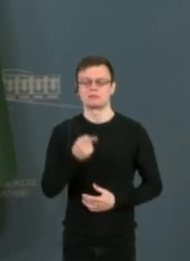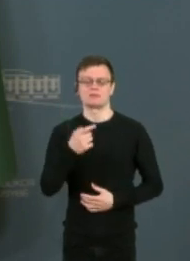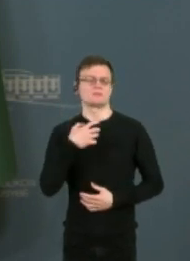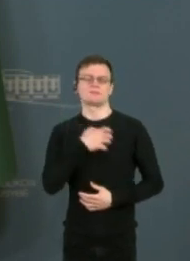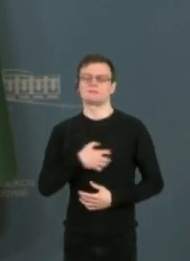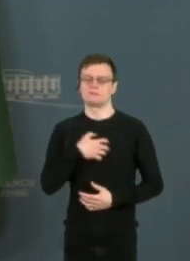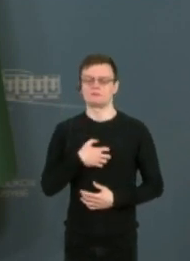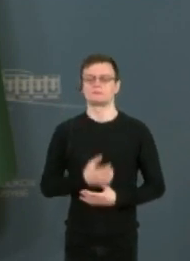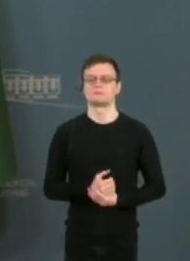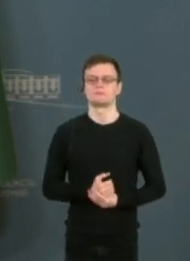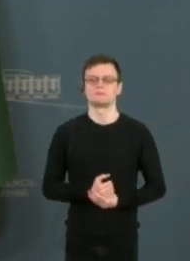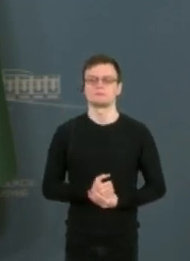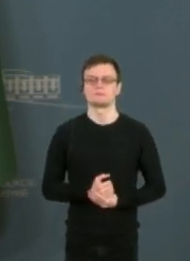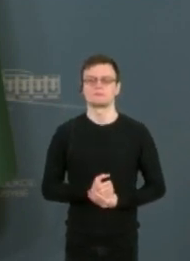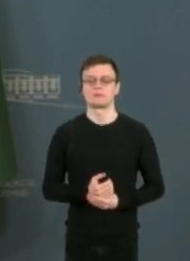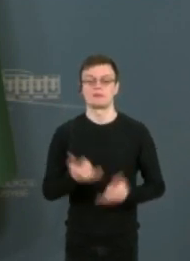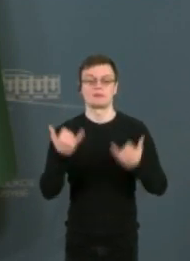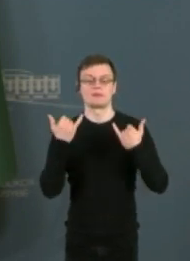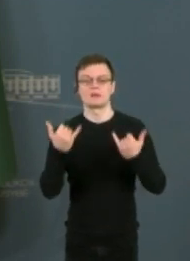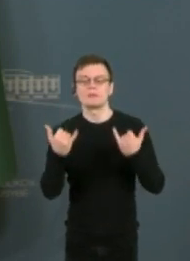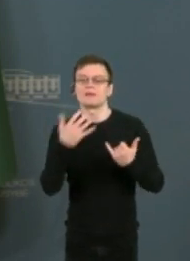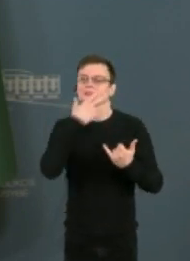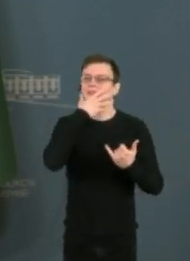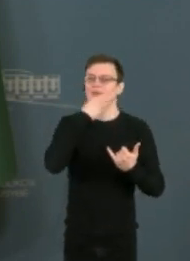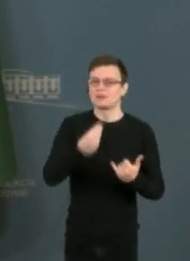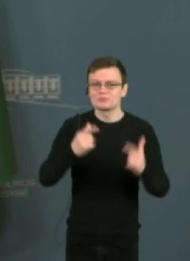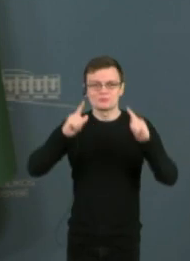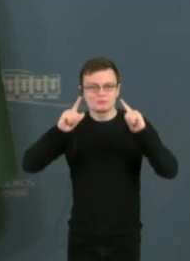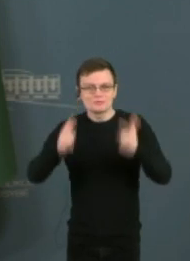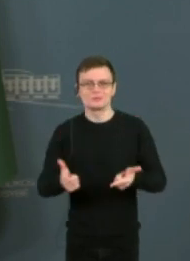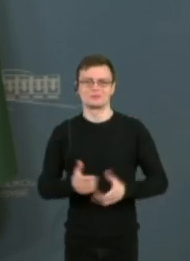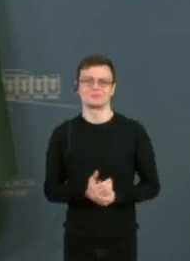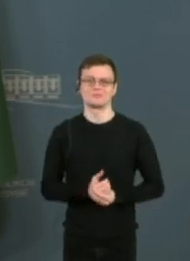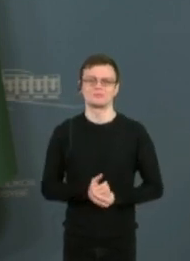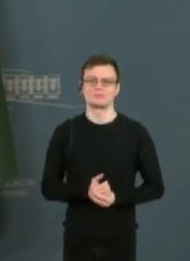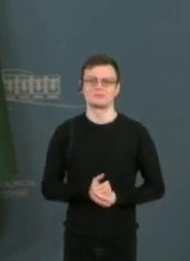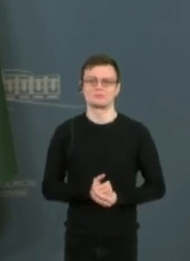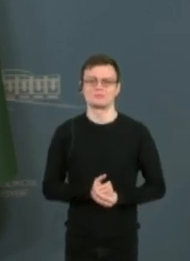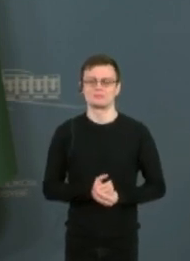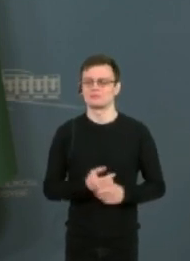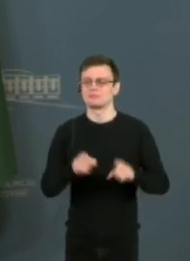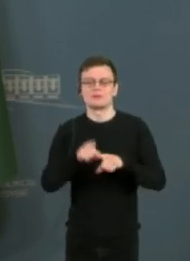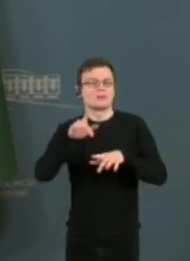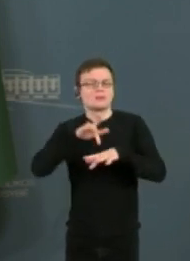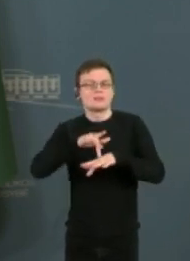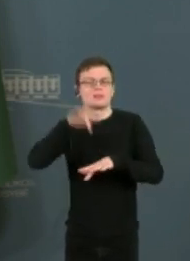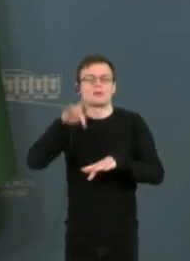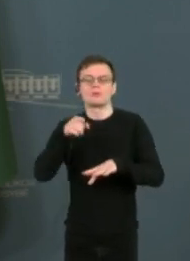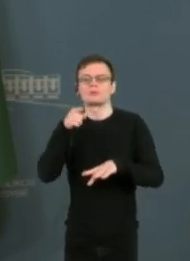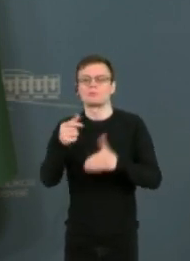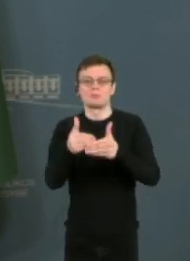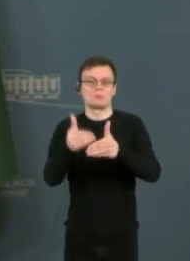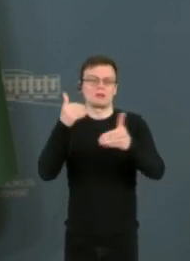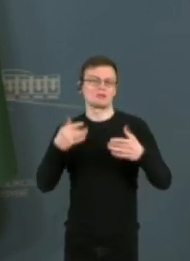svarbus ir simboliškas. Ir todėl labai gražu ir labai jautru, kad būtent prieš šitą